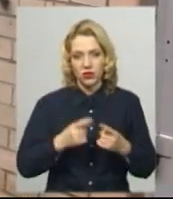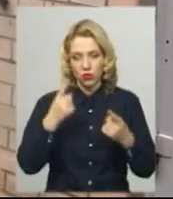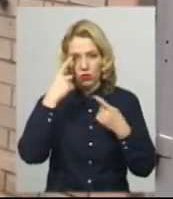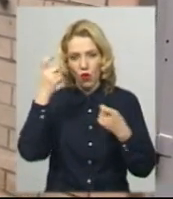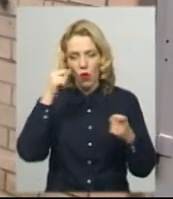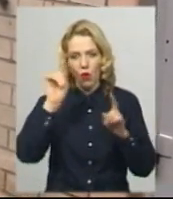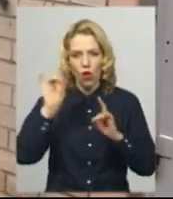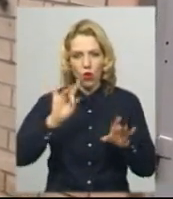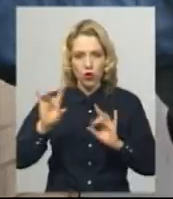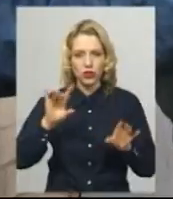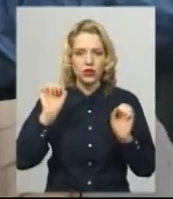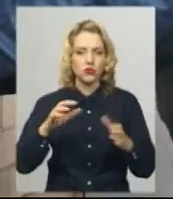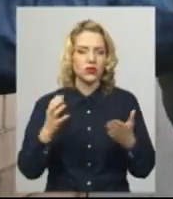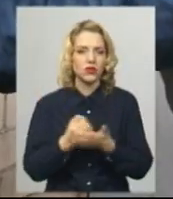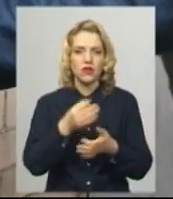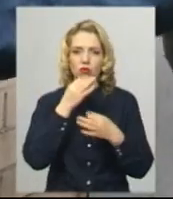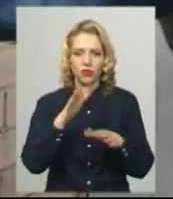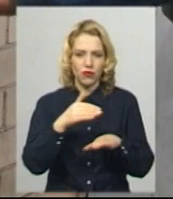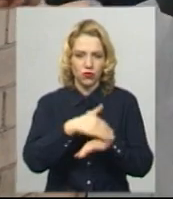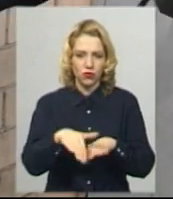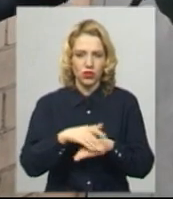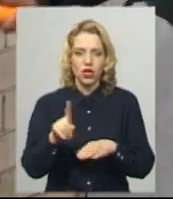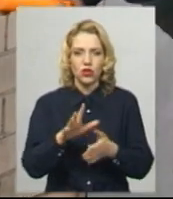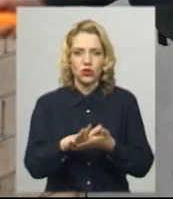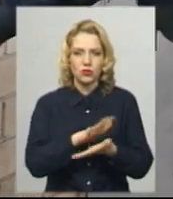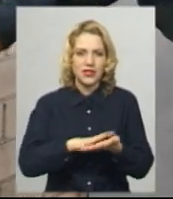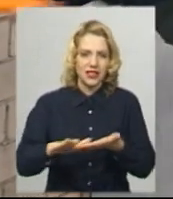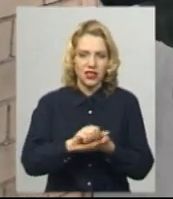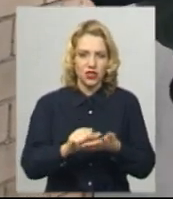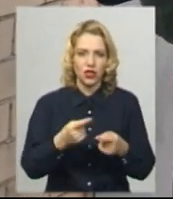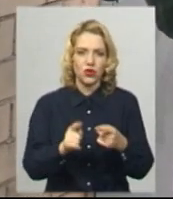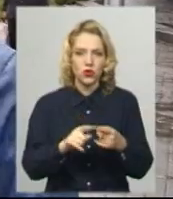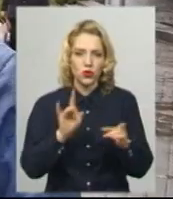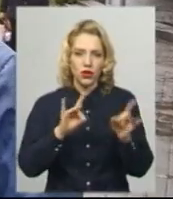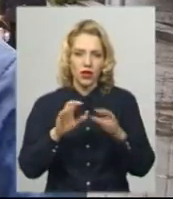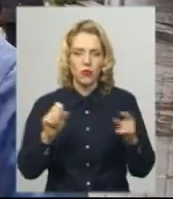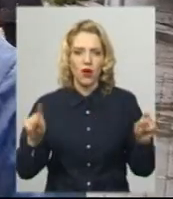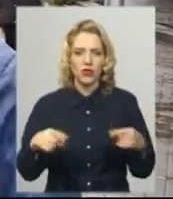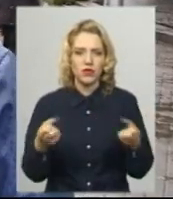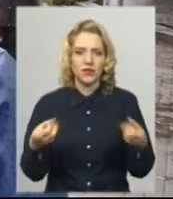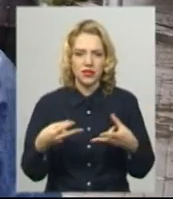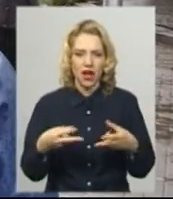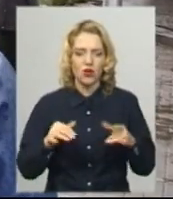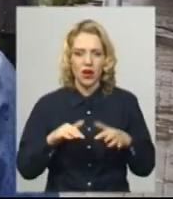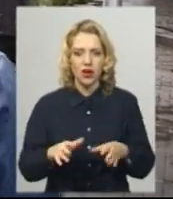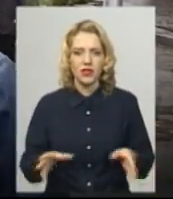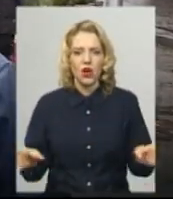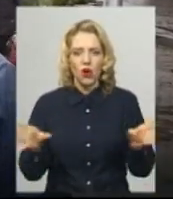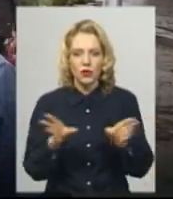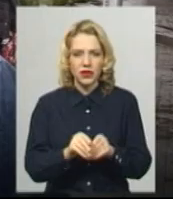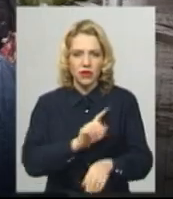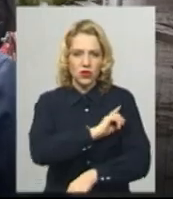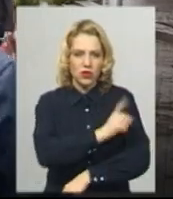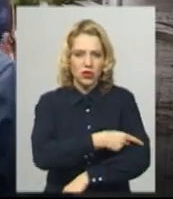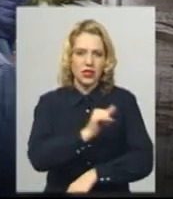продажу можна знайти на будь-якій вулиці. Сьогодні, аби знищити рекламу наркотики, влаштували спеціальну акцію. Об'єднавши зусилля з правоохоронними органами та